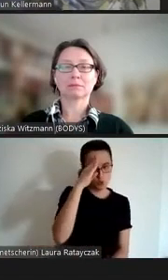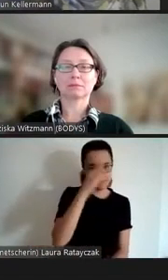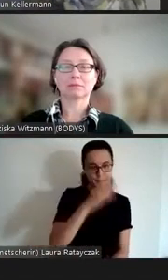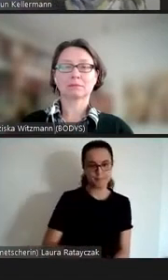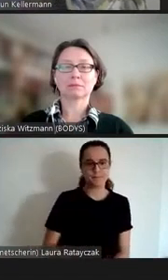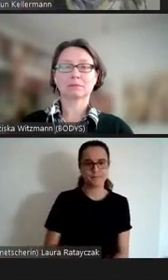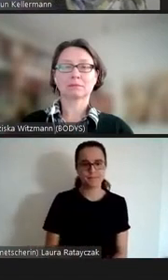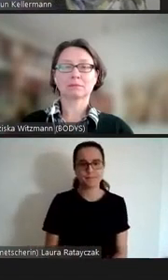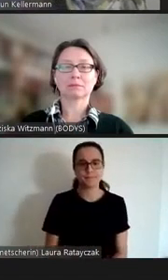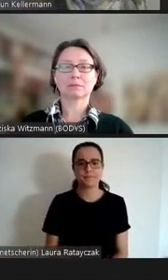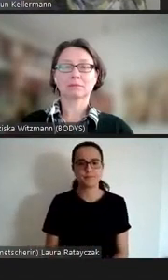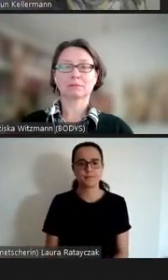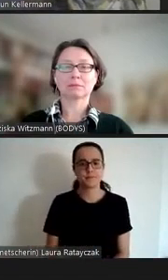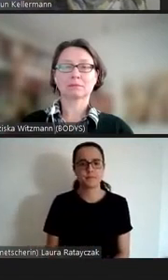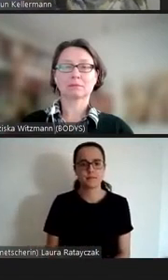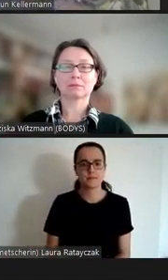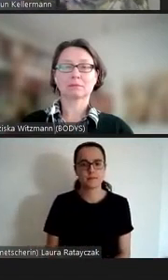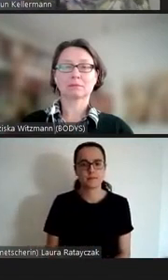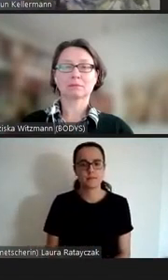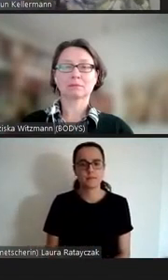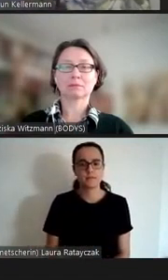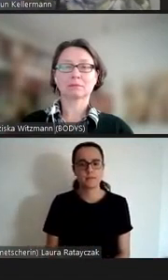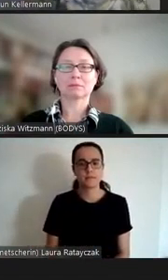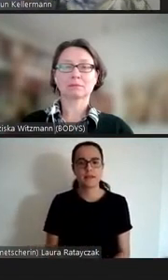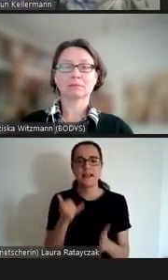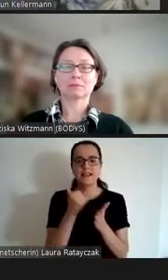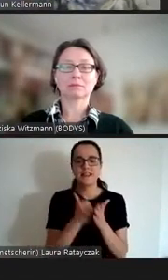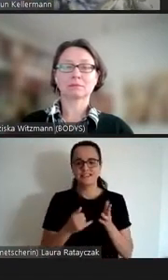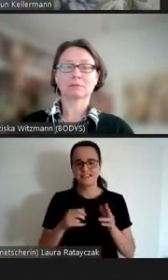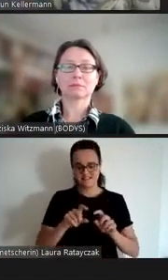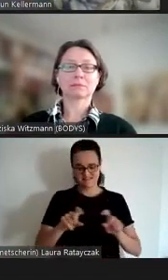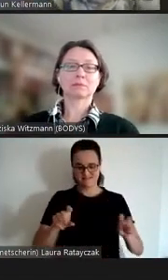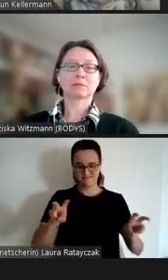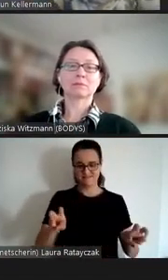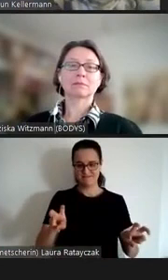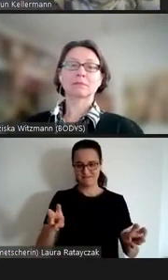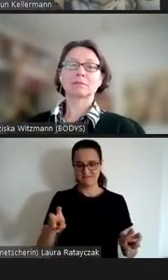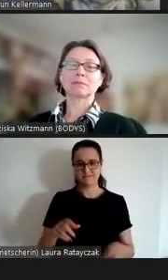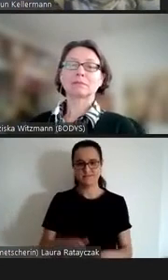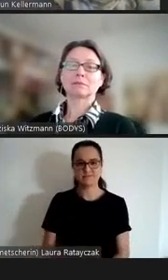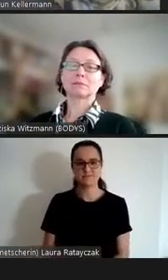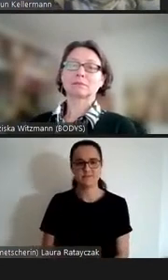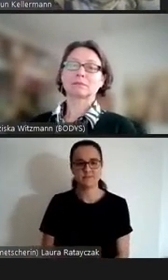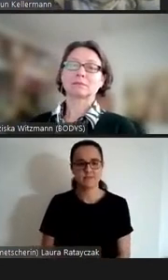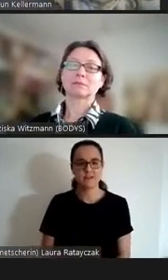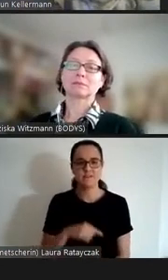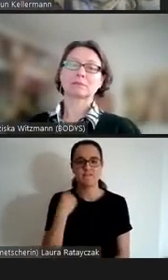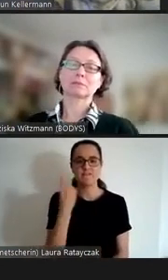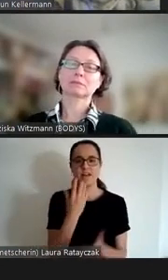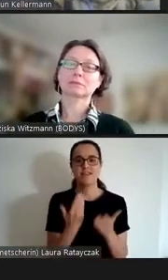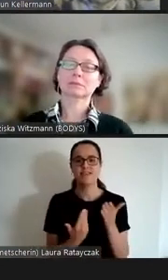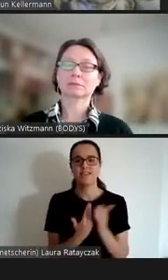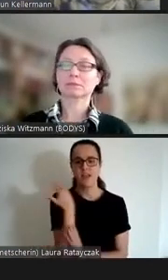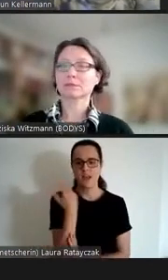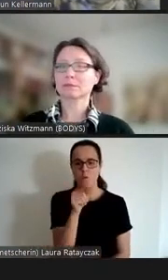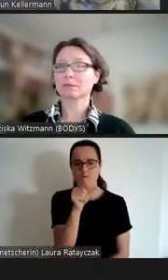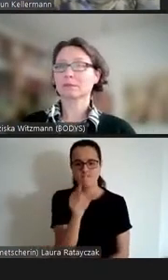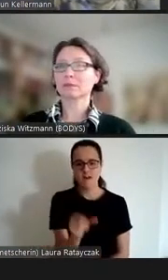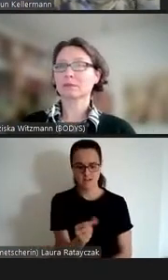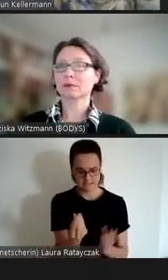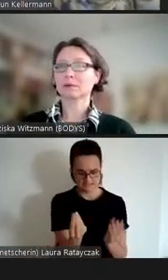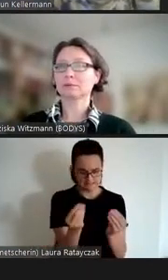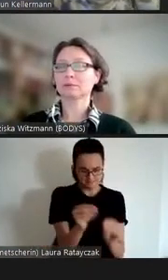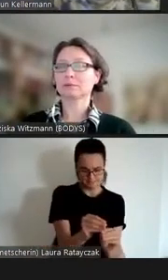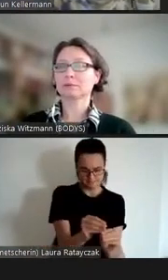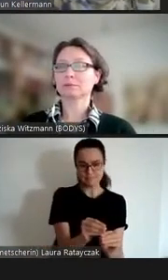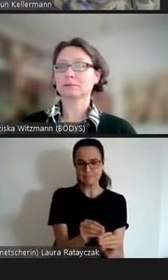letzten zwei Sätze hier noch einmal wir legen eine Neovagina an die muss allerdings lange